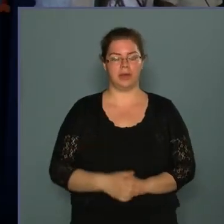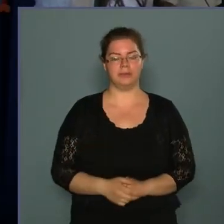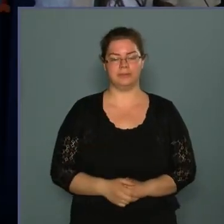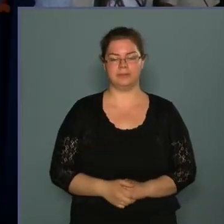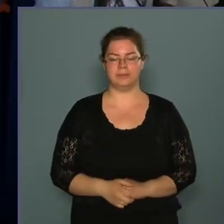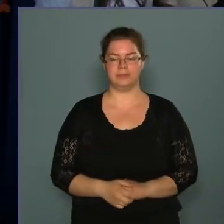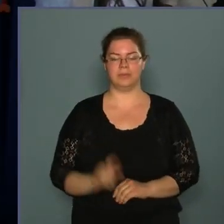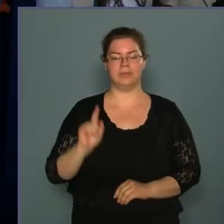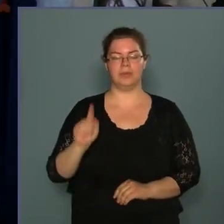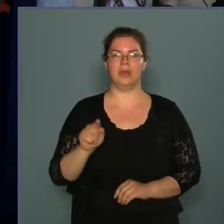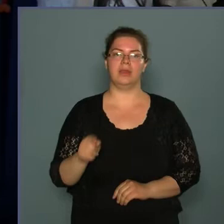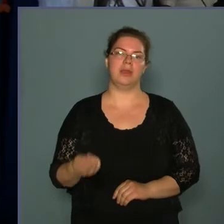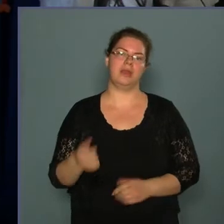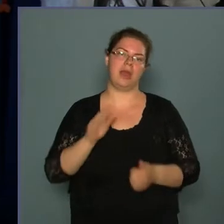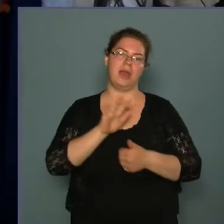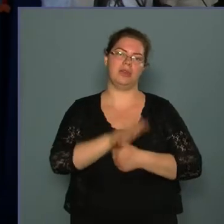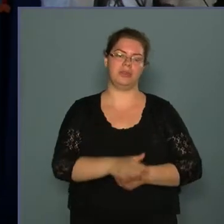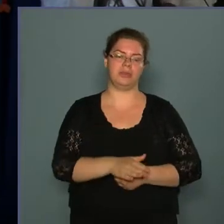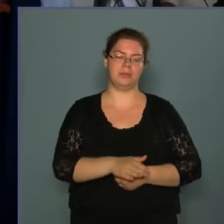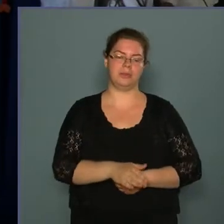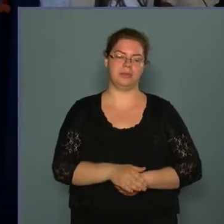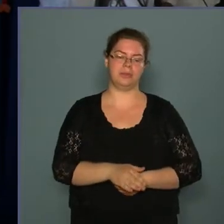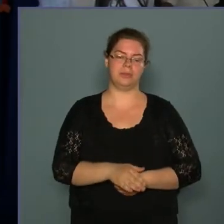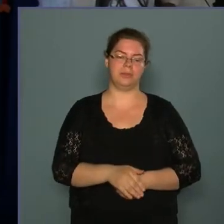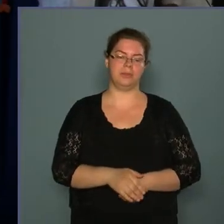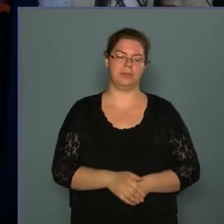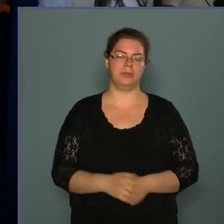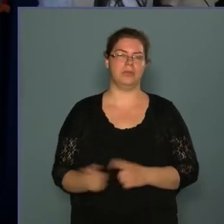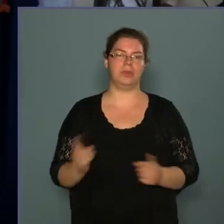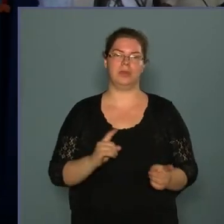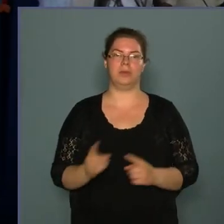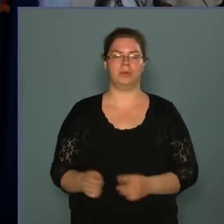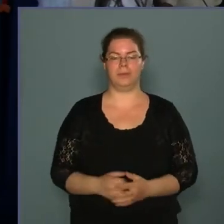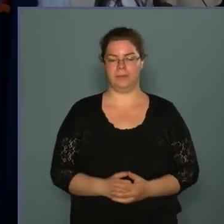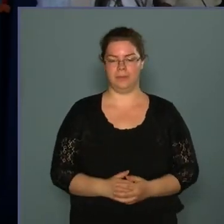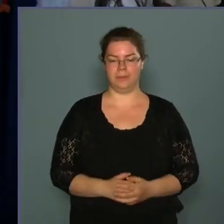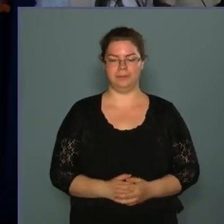de az elnyomatás iszonya.